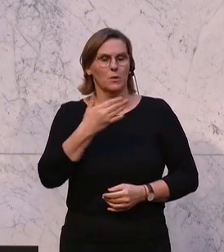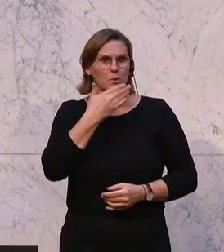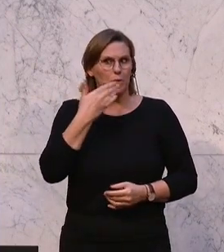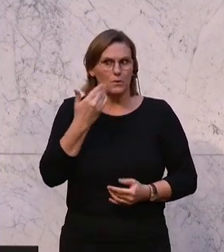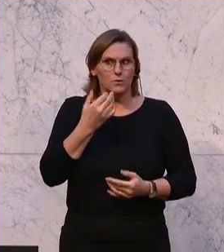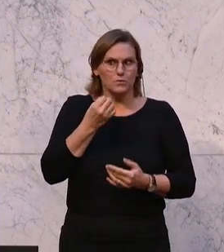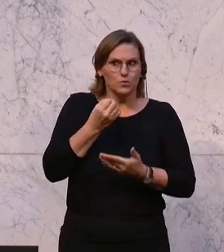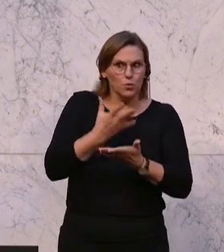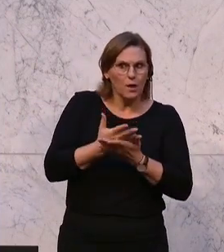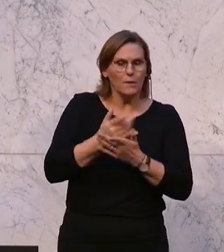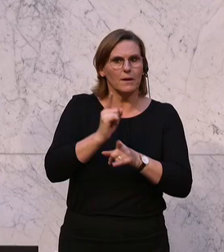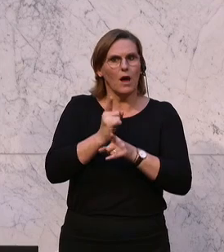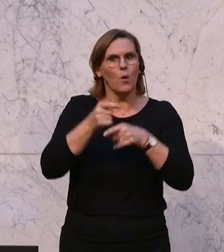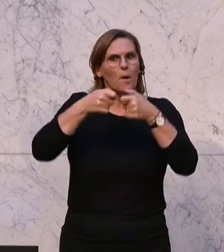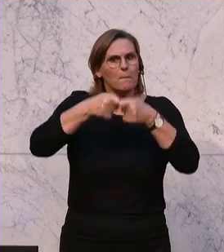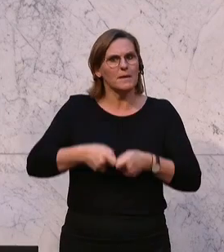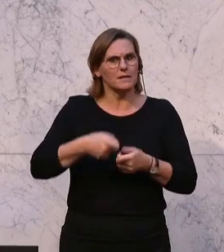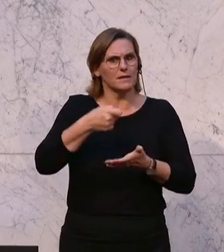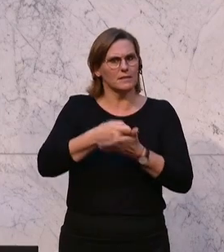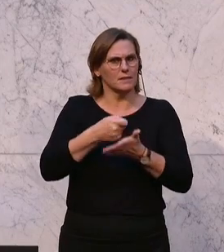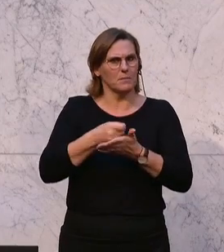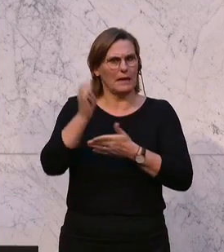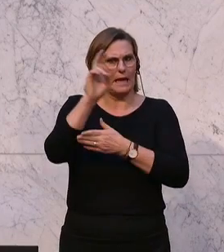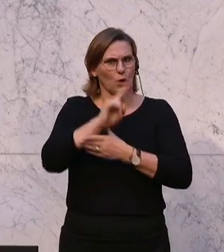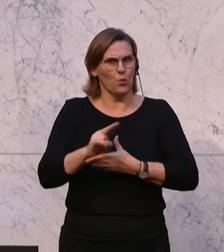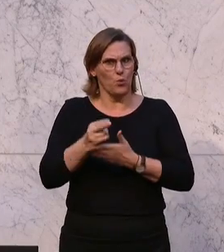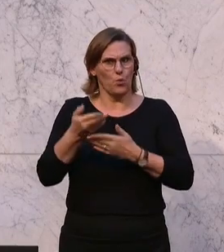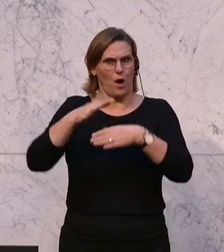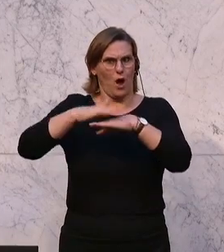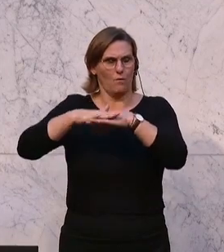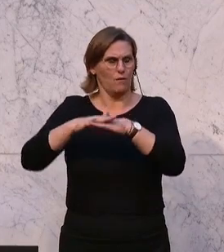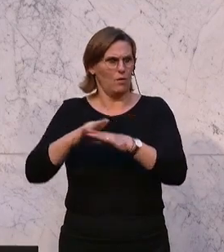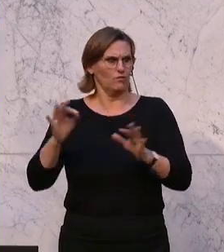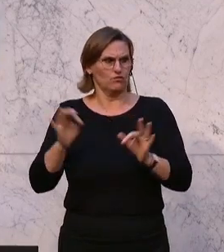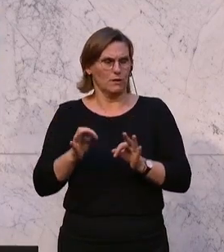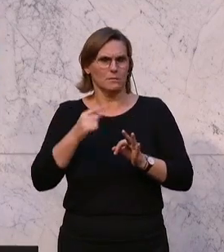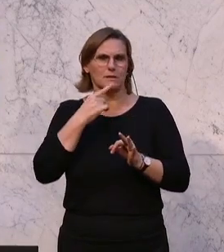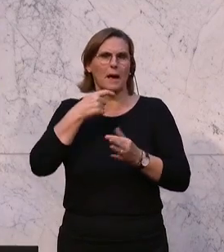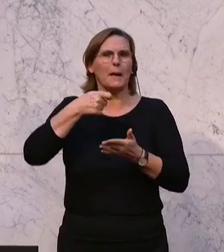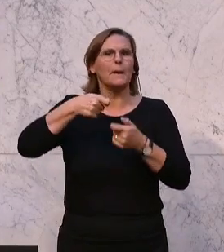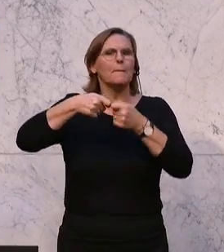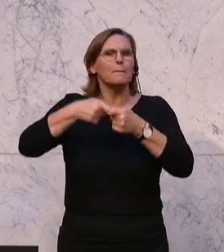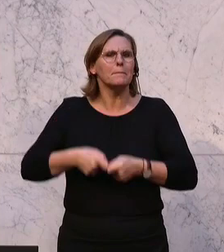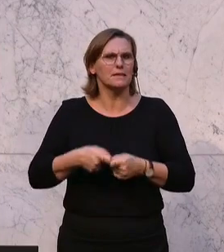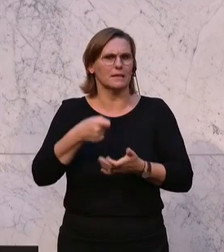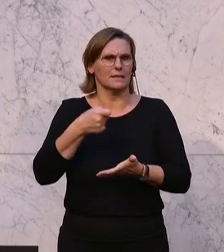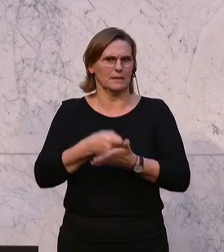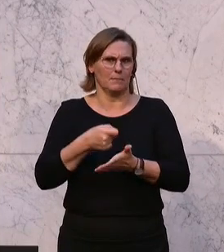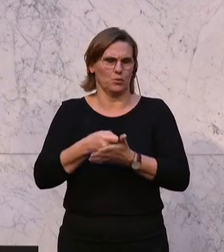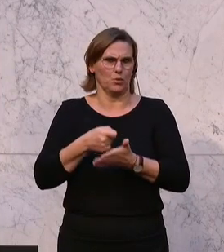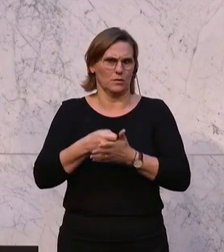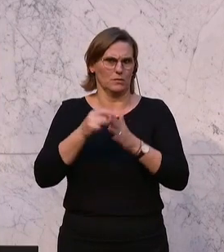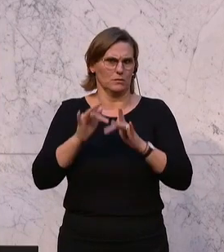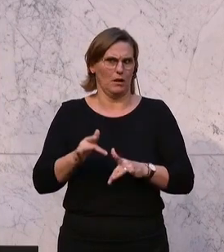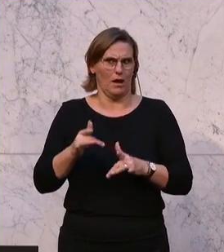die Mitgliedsgebühren in der Europäischen Union drastisch angestiegen sind. Ich sage salopp Mitgliedsgebühren dazu, weil das ja sozusagen nur der nackte Preis ist, den wir